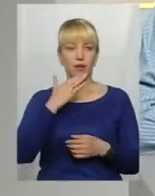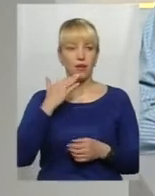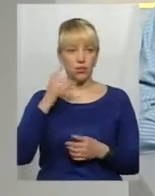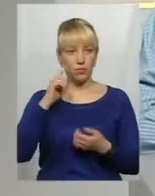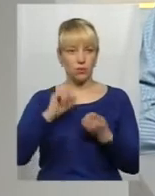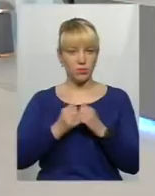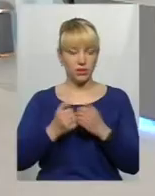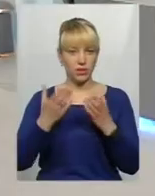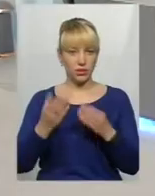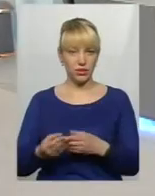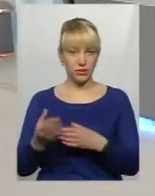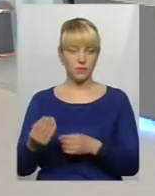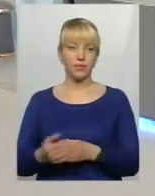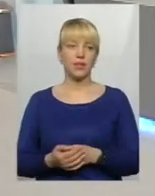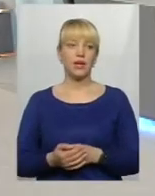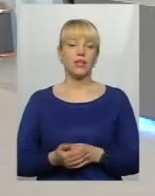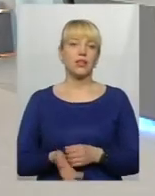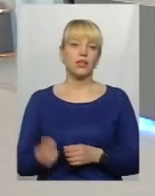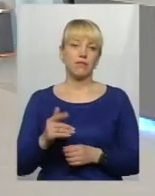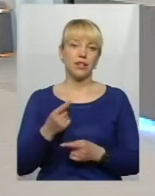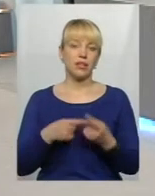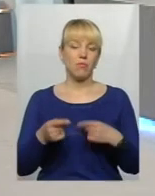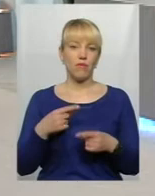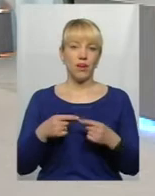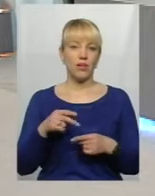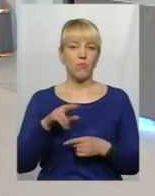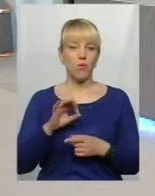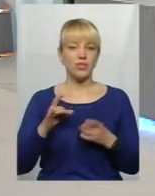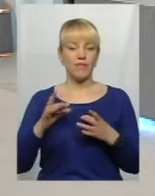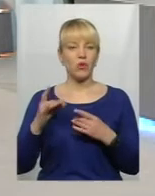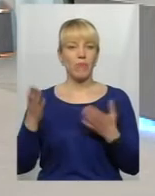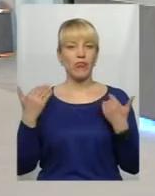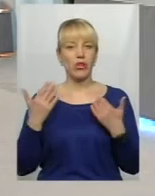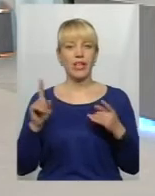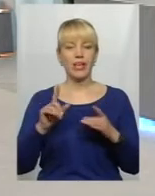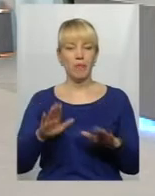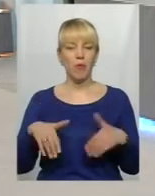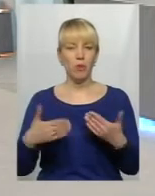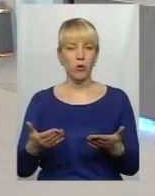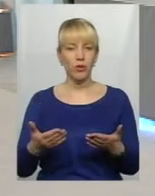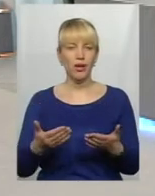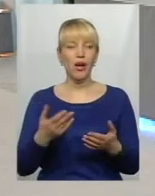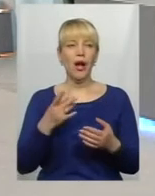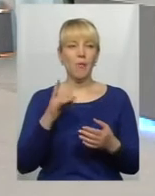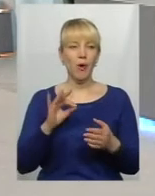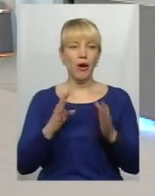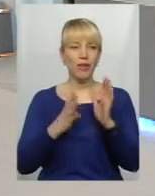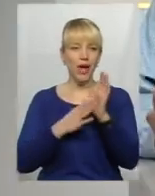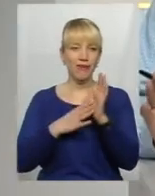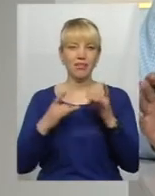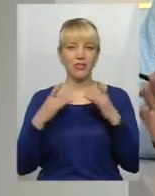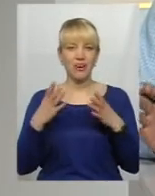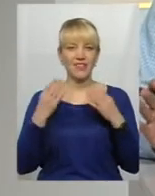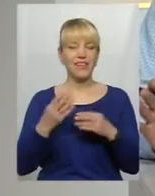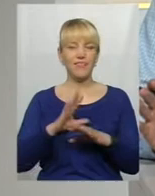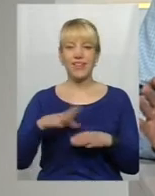дні. Але давайте все ж таки повернемося поки, що по святковим вихідним, які пропонують, про ті дев'ять, я думаю, що не всі